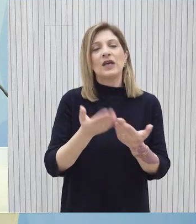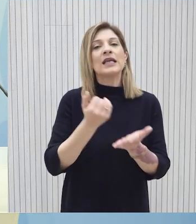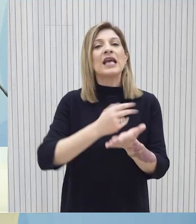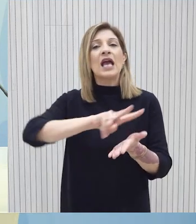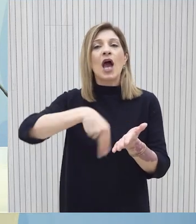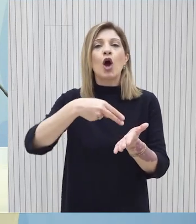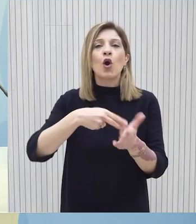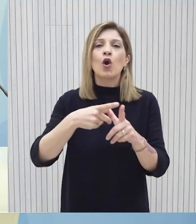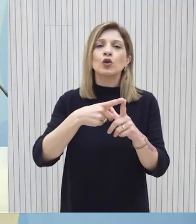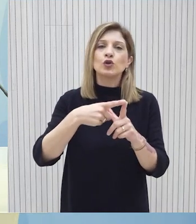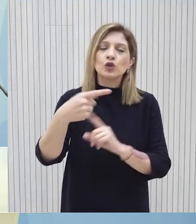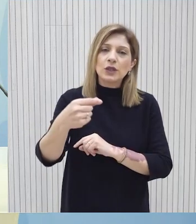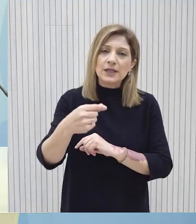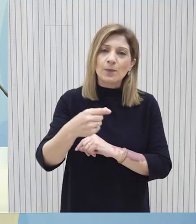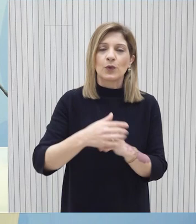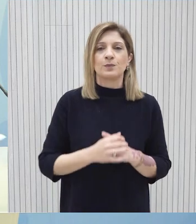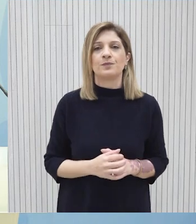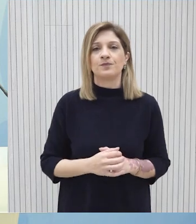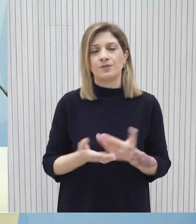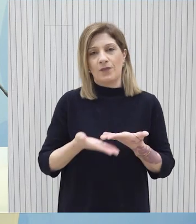τον ρόλο της Κύπρος προς τις εκκαινώσεις πολιτών